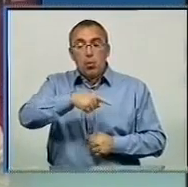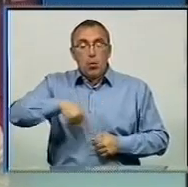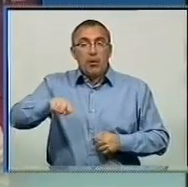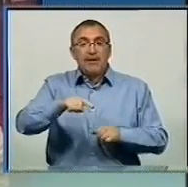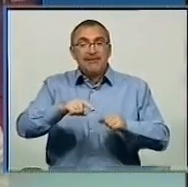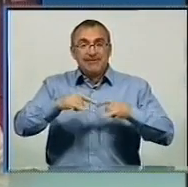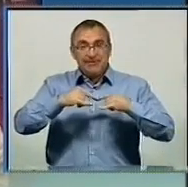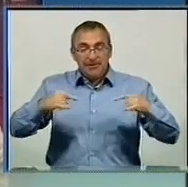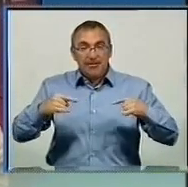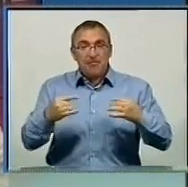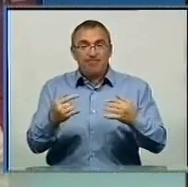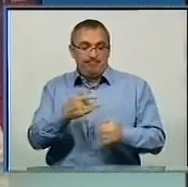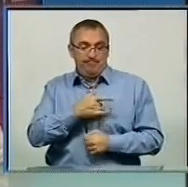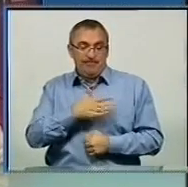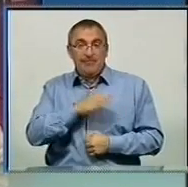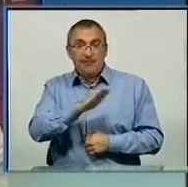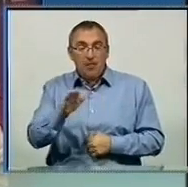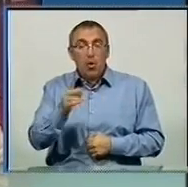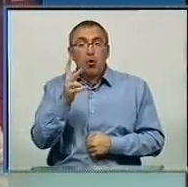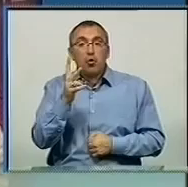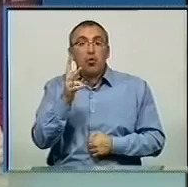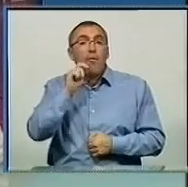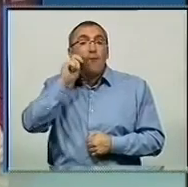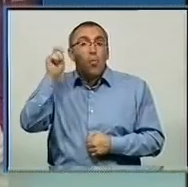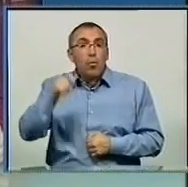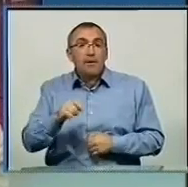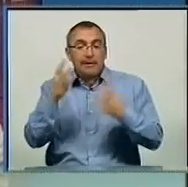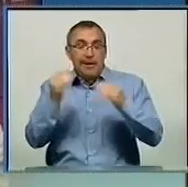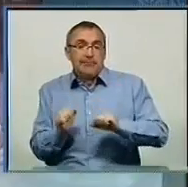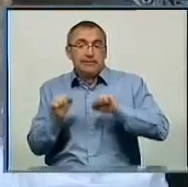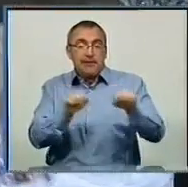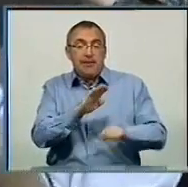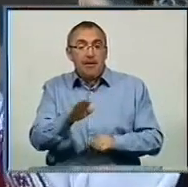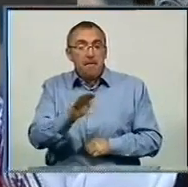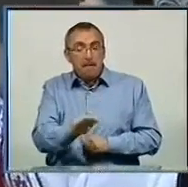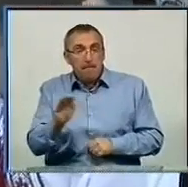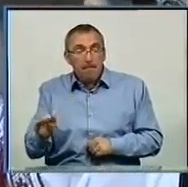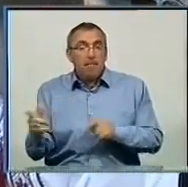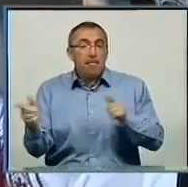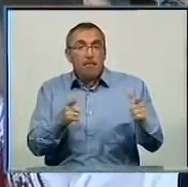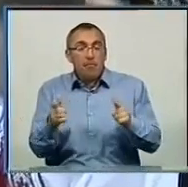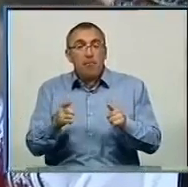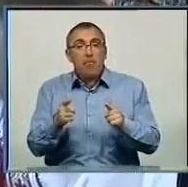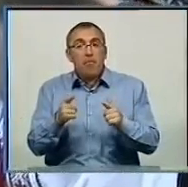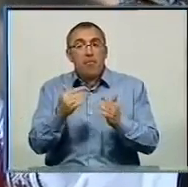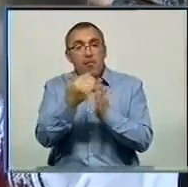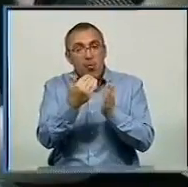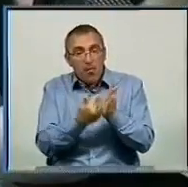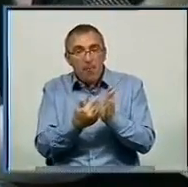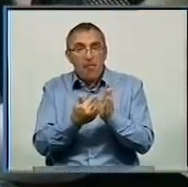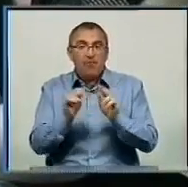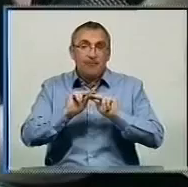родин із прийомними дітьми провели в Новоукраїнці до Дня захисту дітей. Для малечі підготували окрему програму майстер-класи з